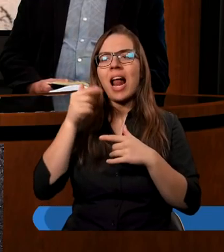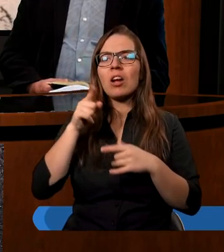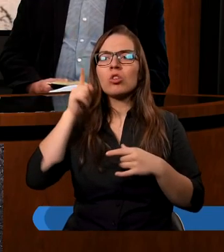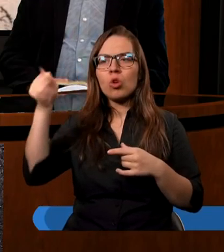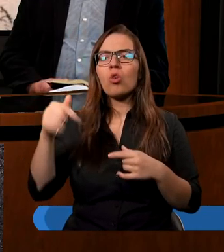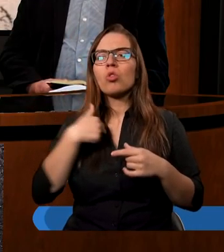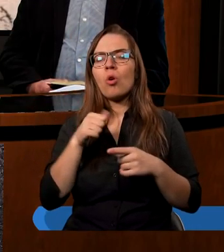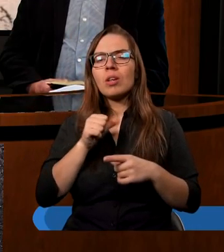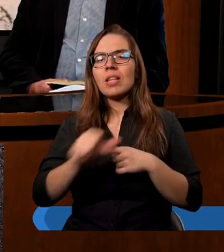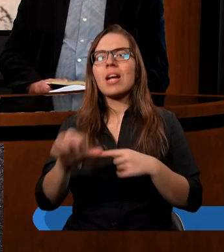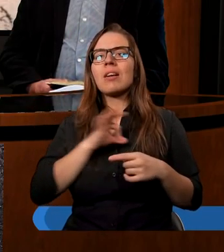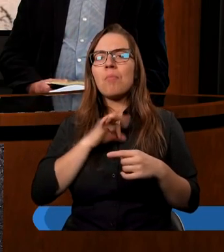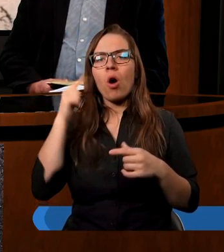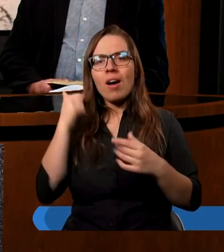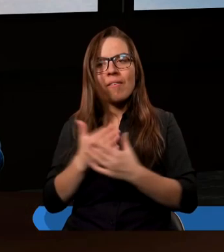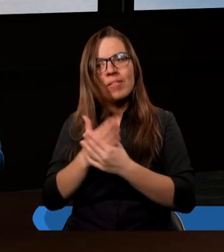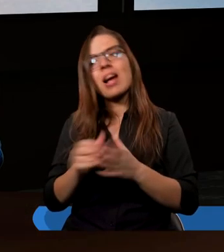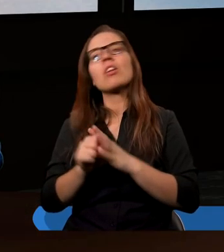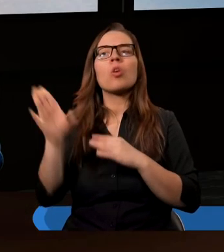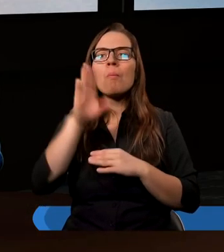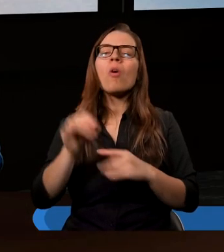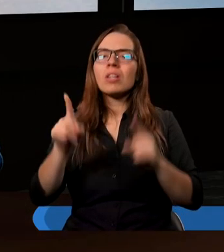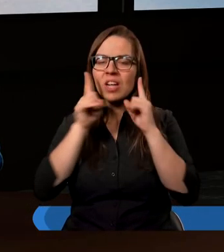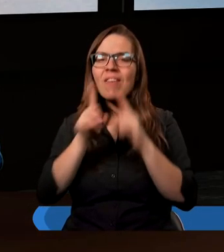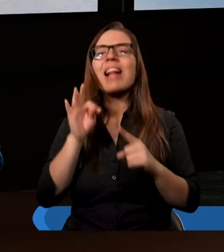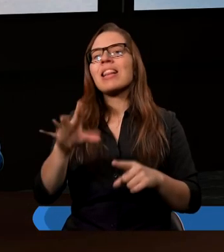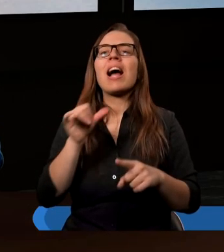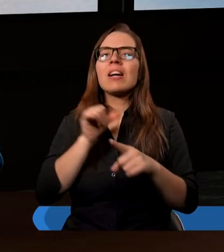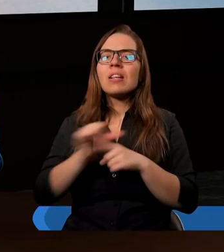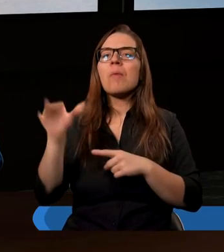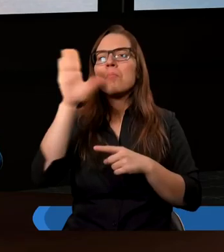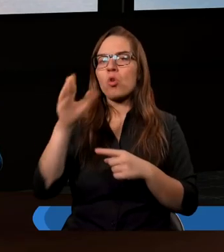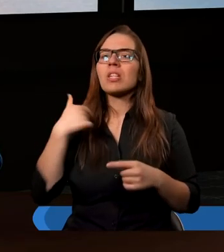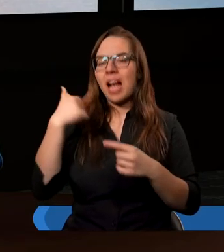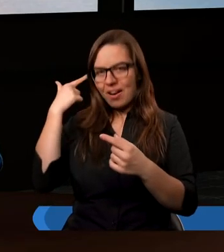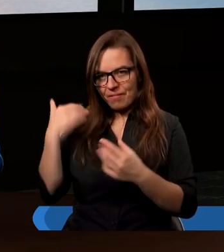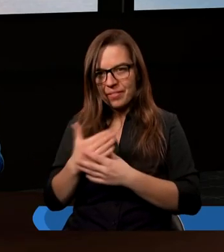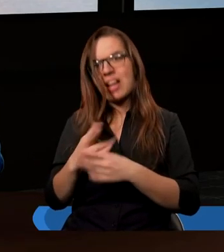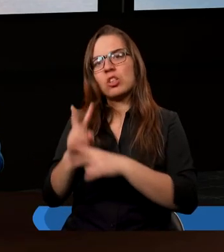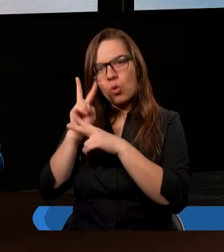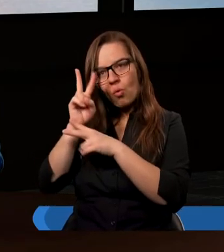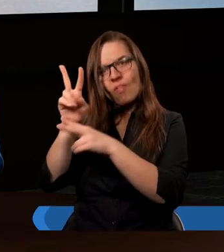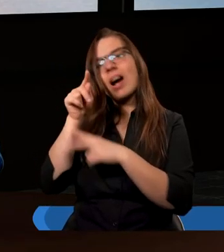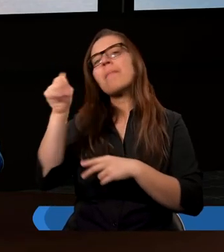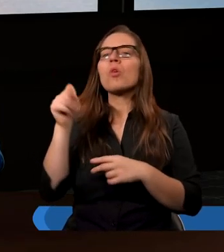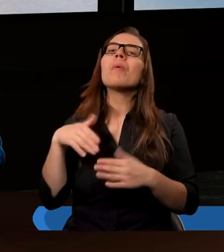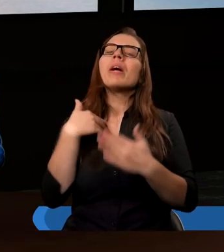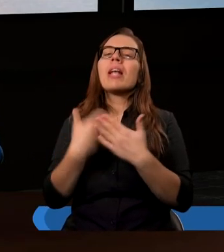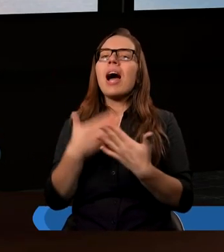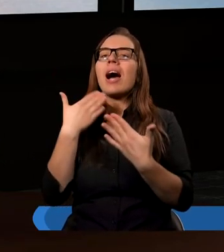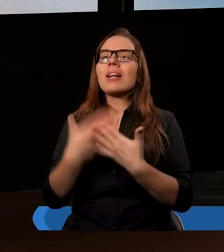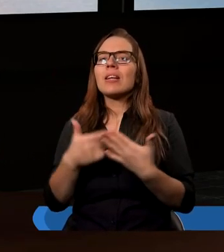to jest to moja wiara do Boga, że tak faktycznie jest. Panie Boże, ja wierzę Tobie. I dlatego